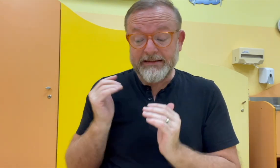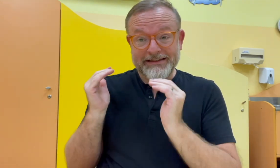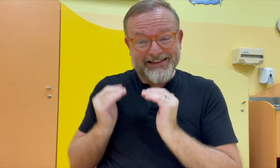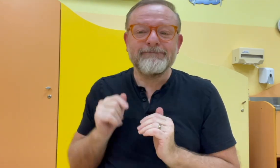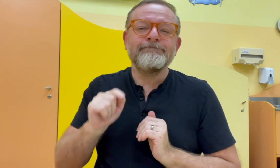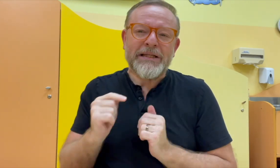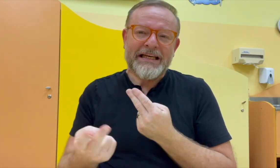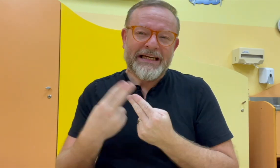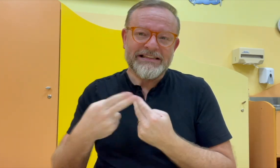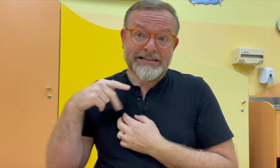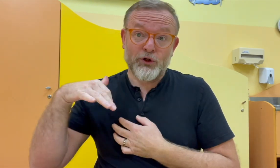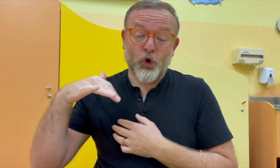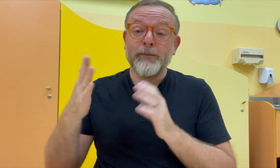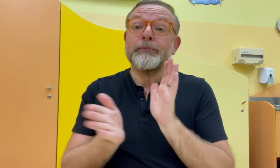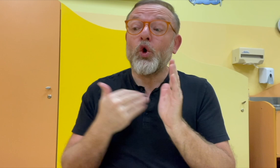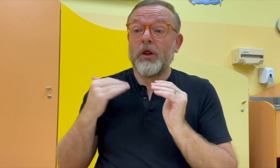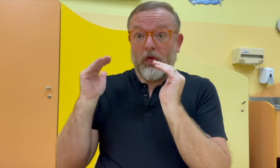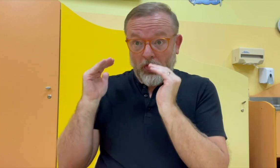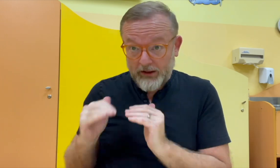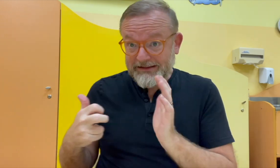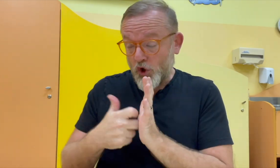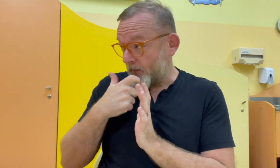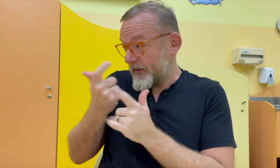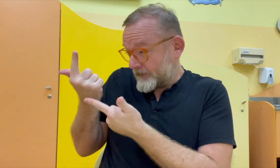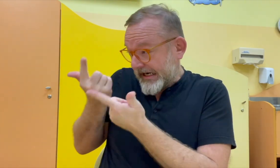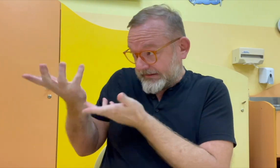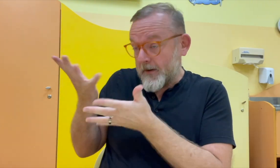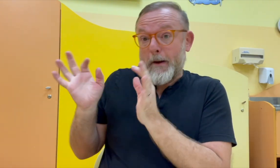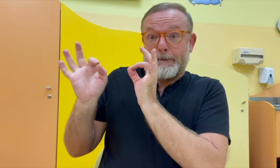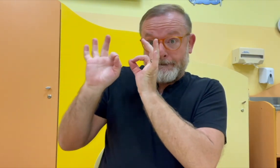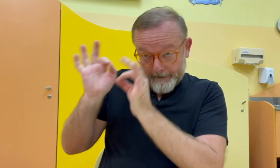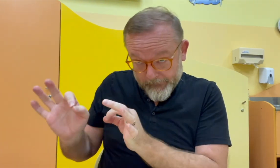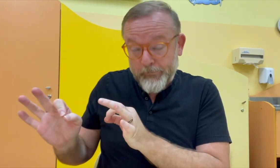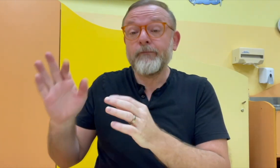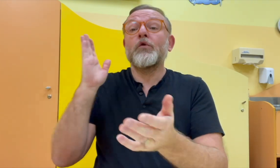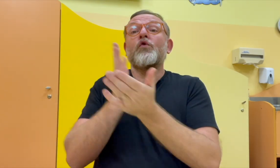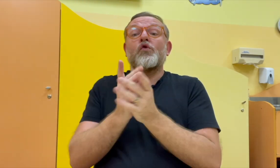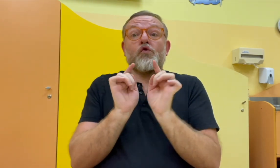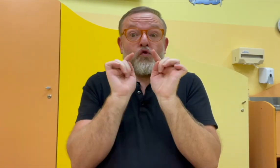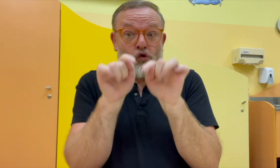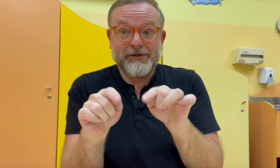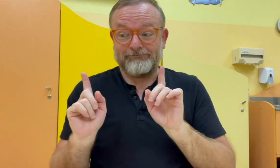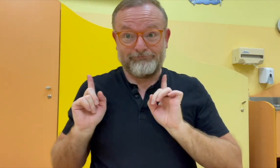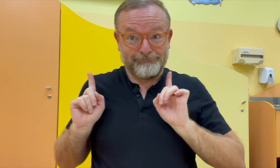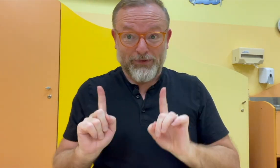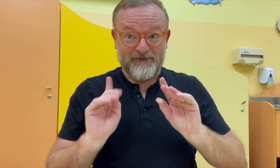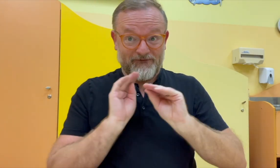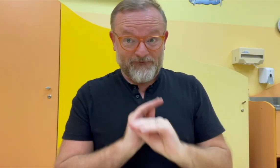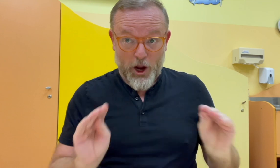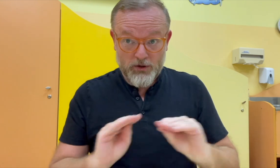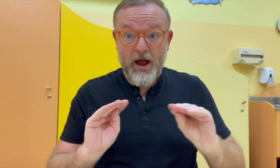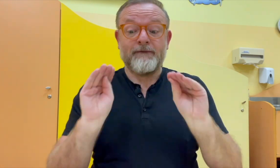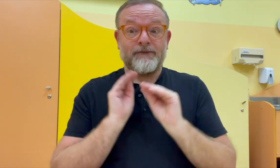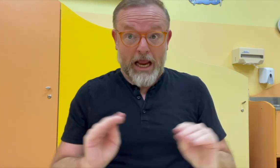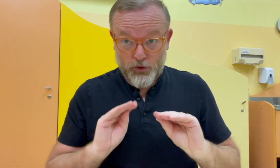často se děje to, že neslyšící se snaží přizpůsobit svůj projev pedagogovi, aby rozuměl. To je v pořádku, ale už na samotné